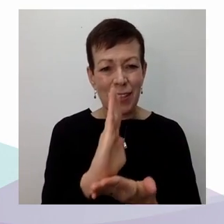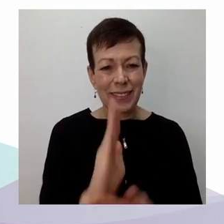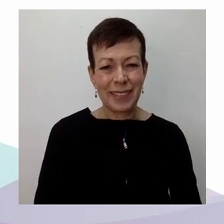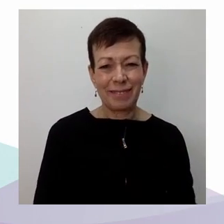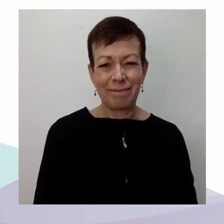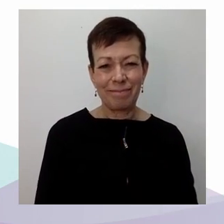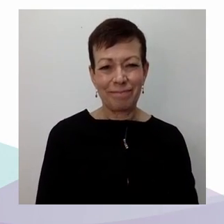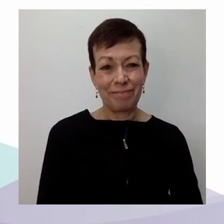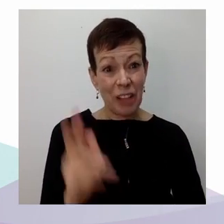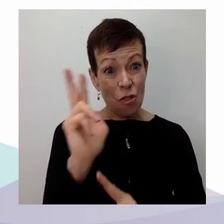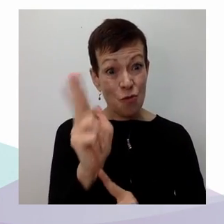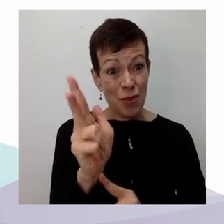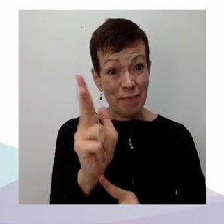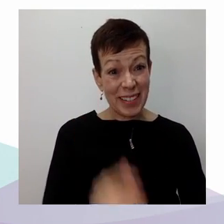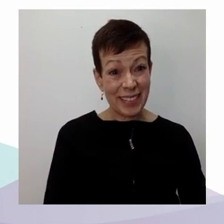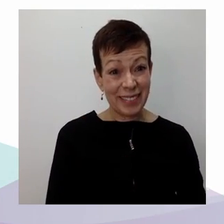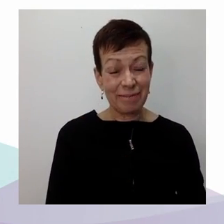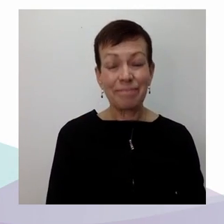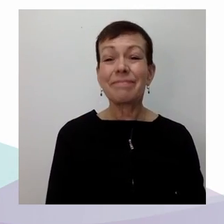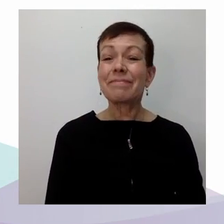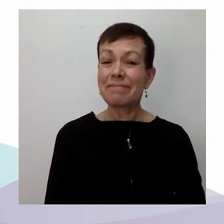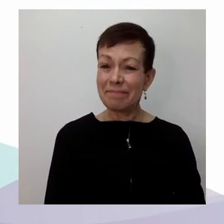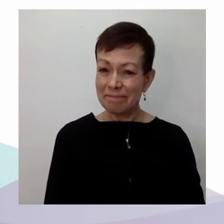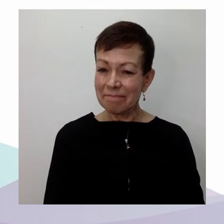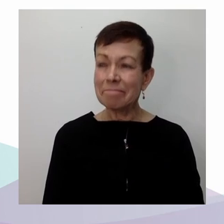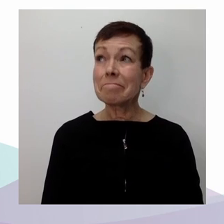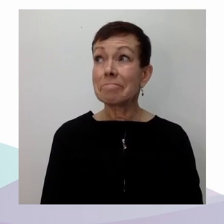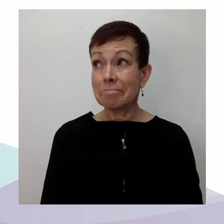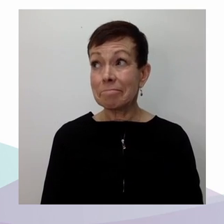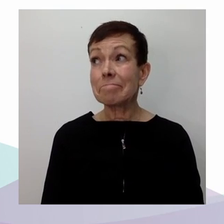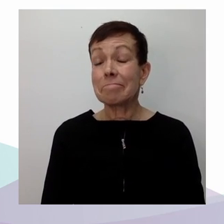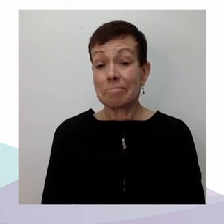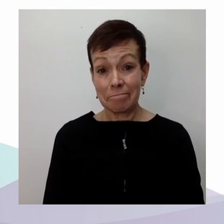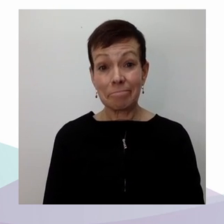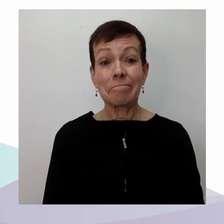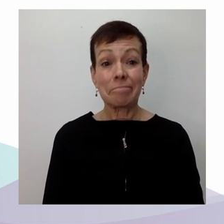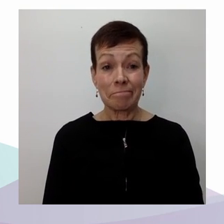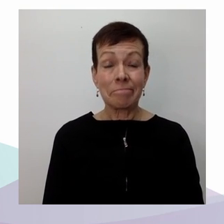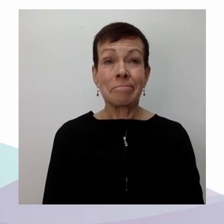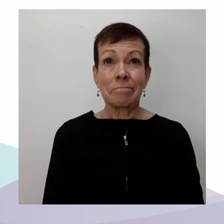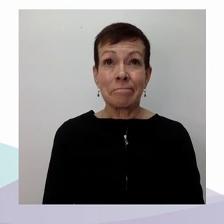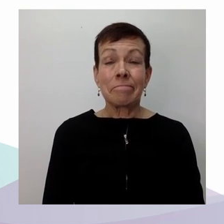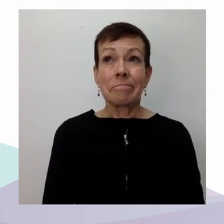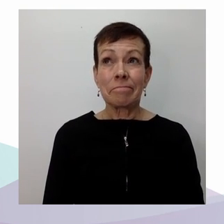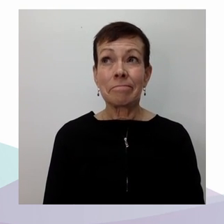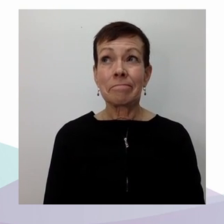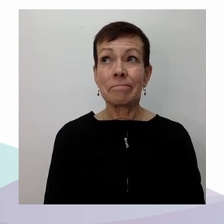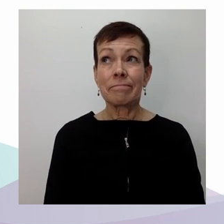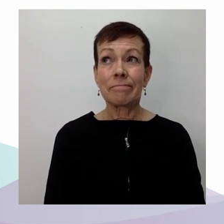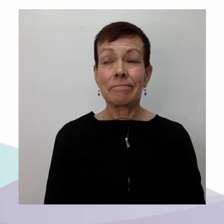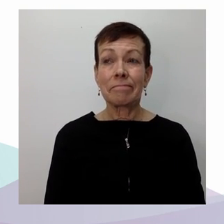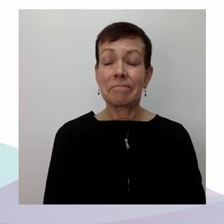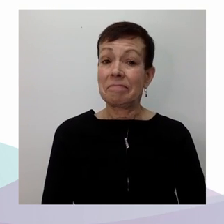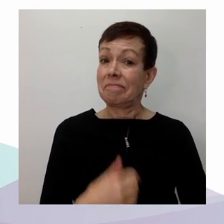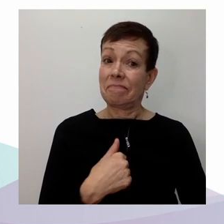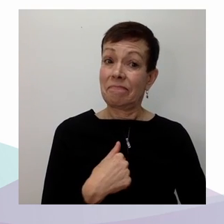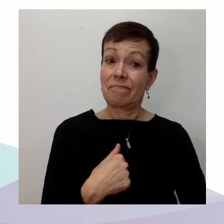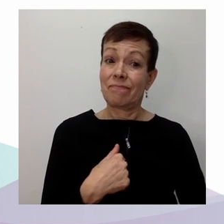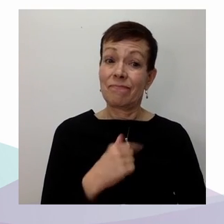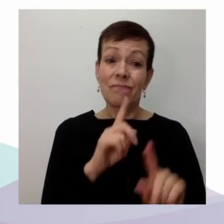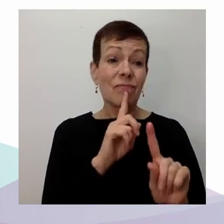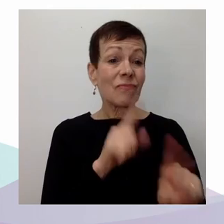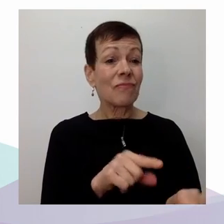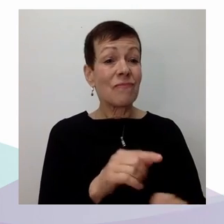Je ne suis pas certaine que les Canadiens, les Canadiennes aient pleinement conscience de leurs droits, de leurs droits